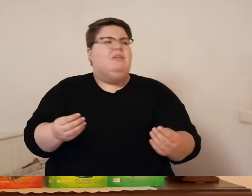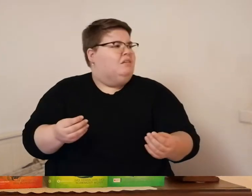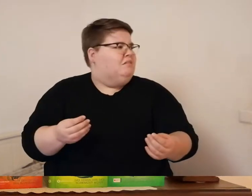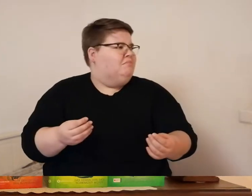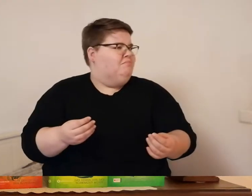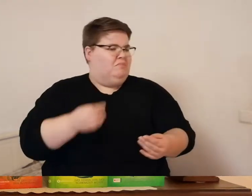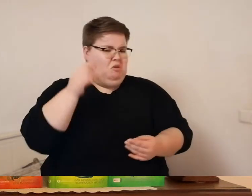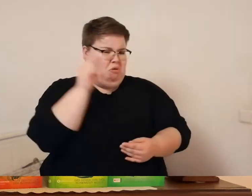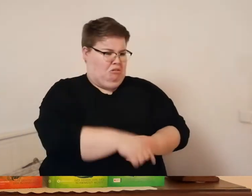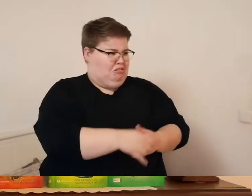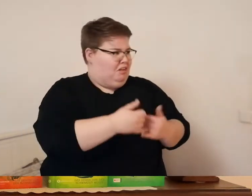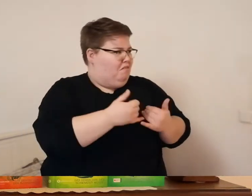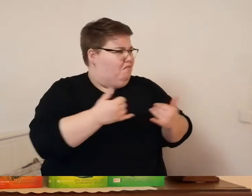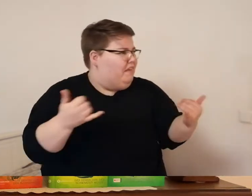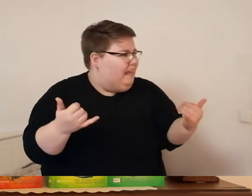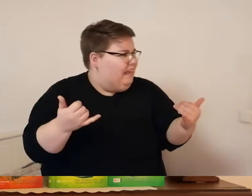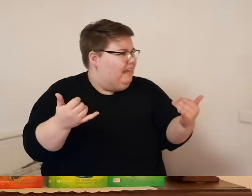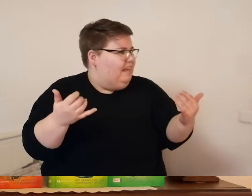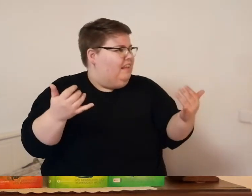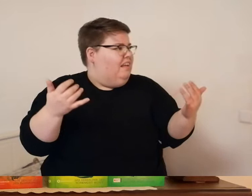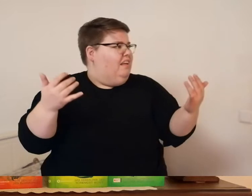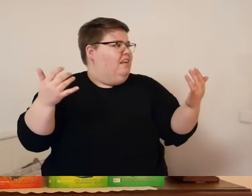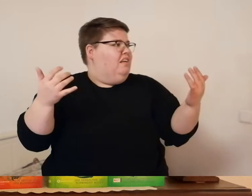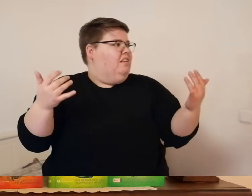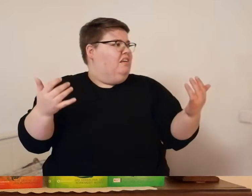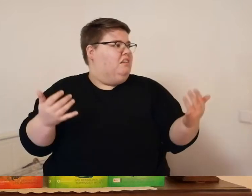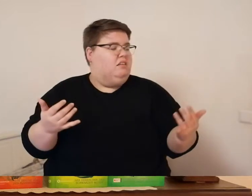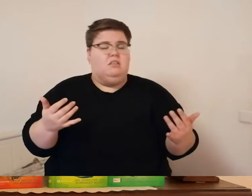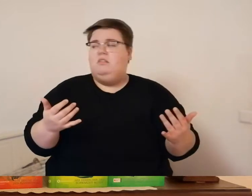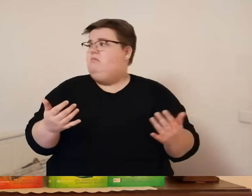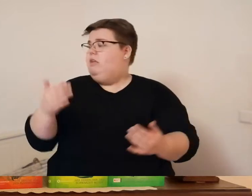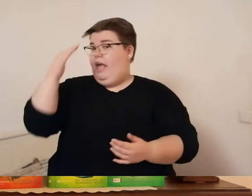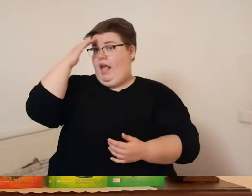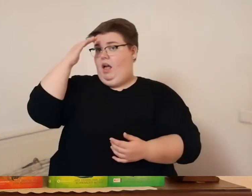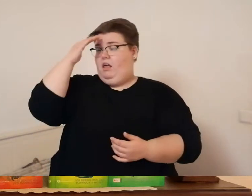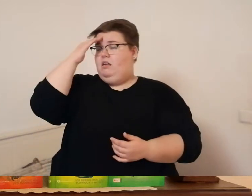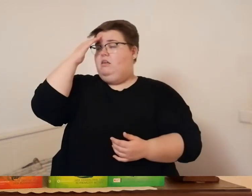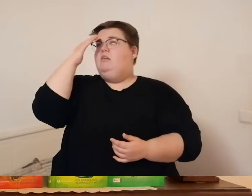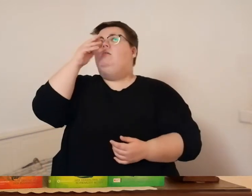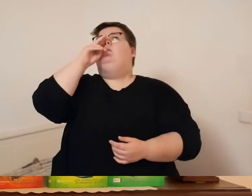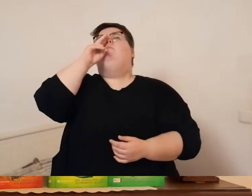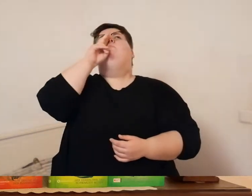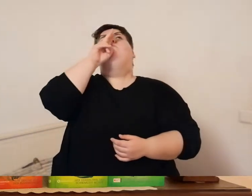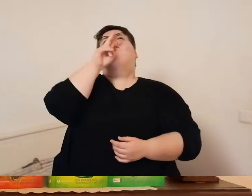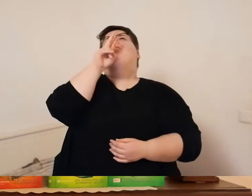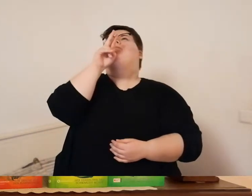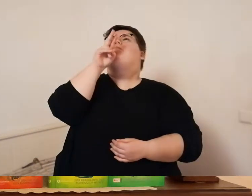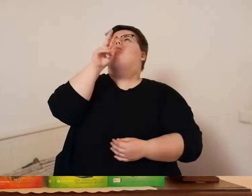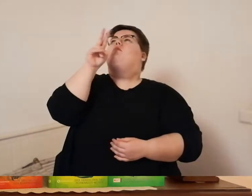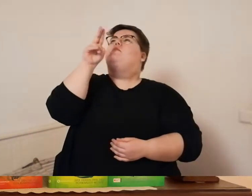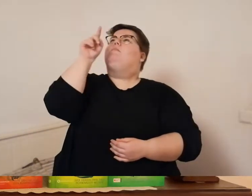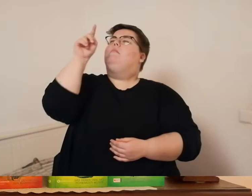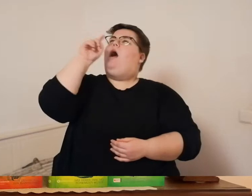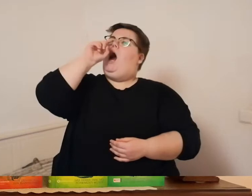herunter fragte kathlena eric legte den kopf in den nacken und blickte in den himmel wo ganz oben der